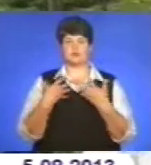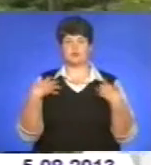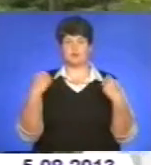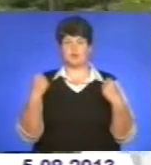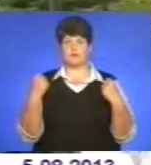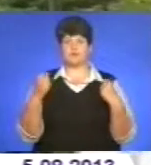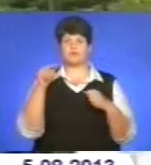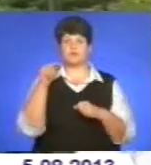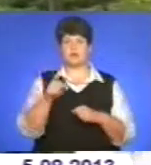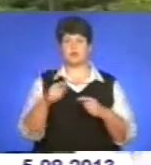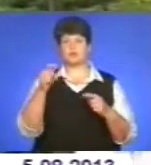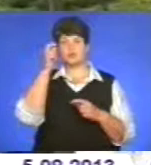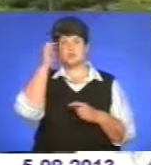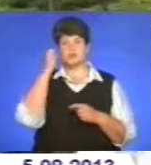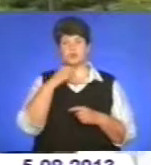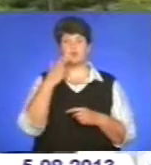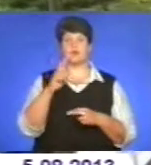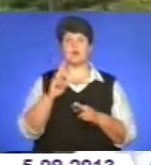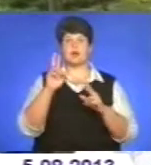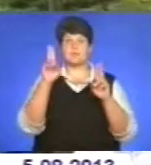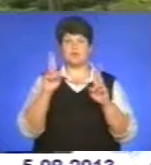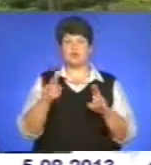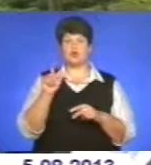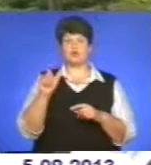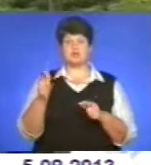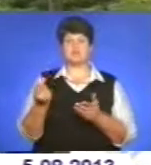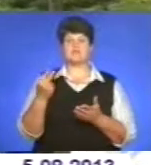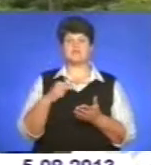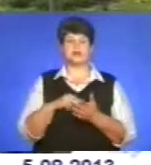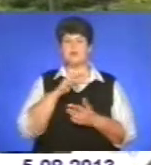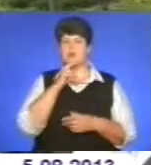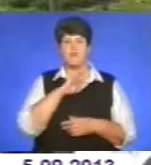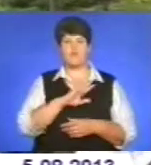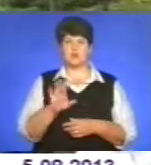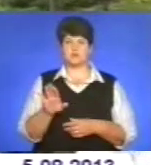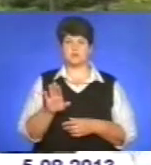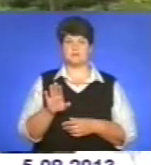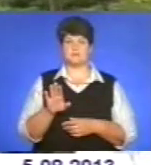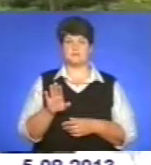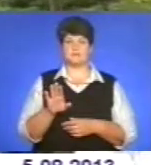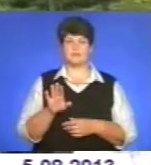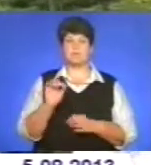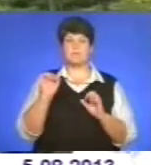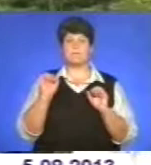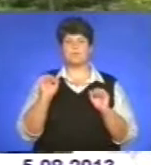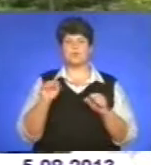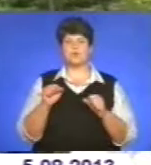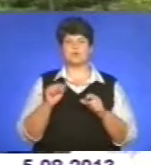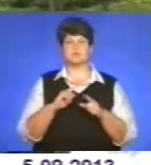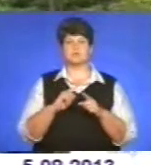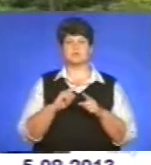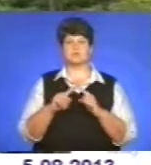спеку, як правило, людина стає не дуже уважна, як правило, може не так швидко